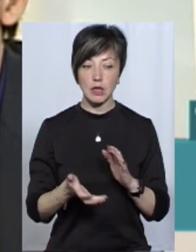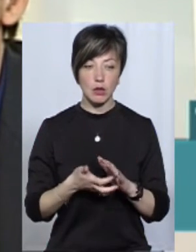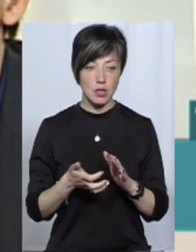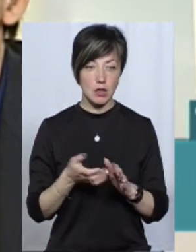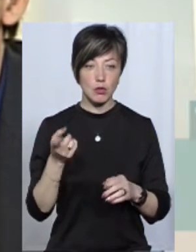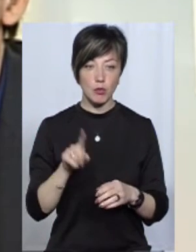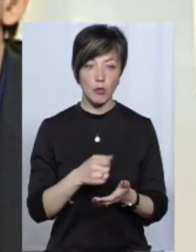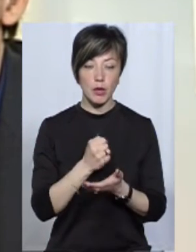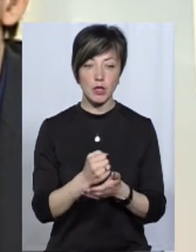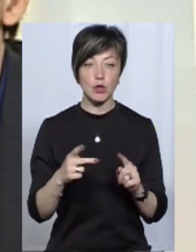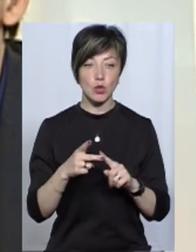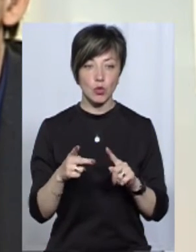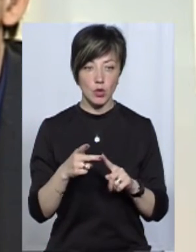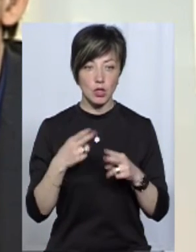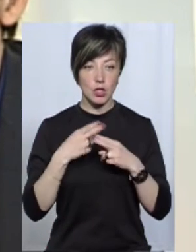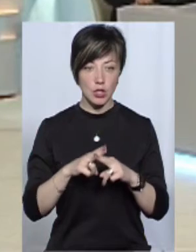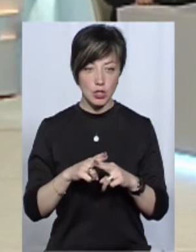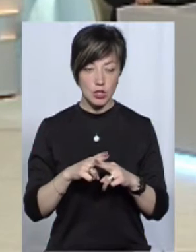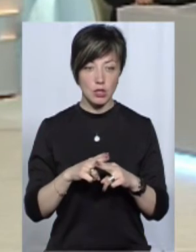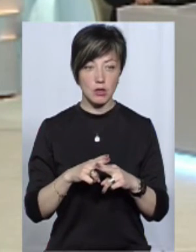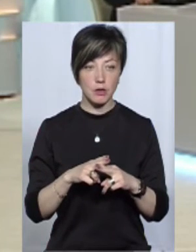недостатньо буде. Тому буде прийнято друга технічна